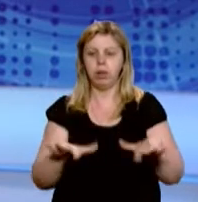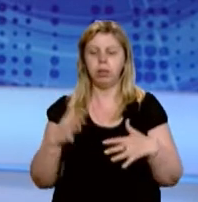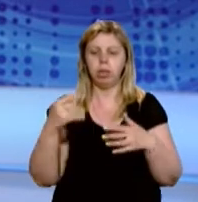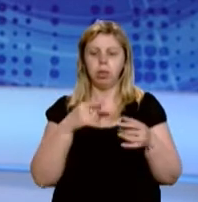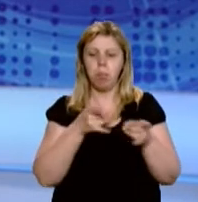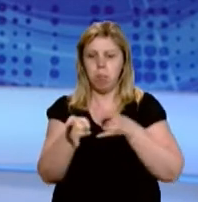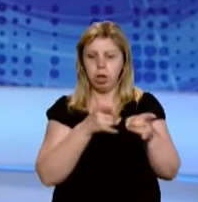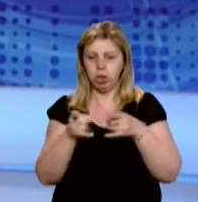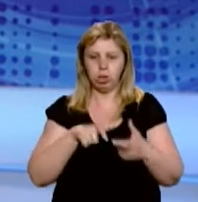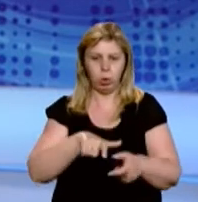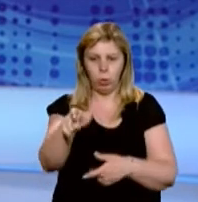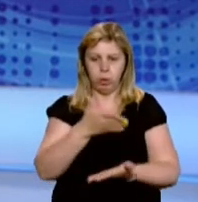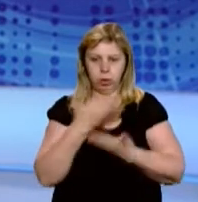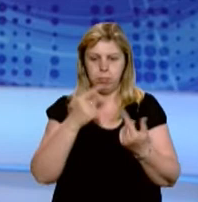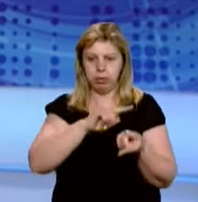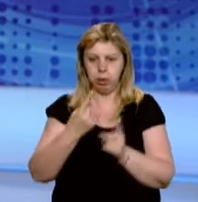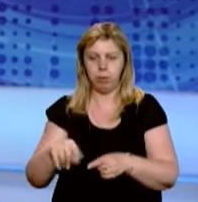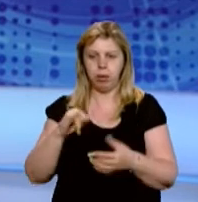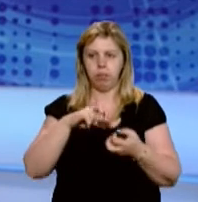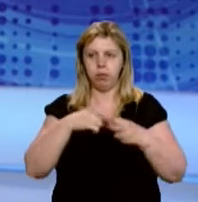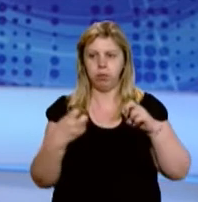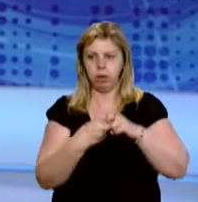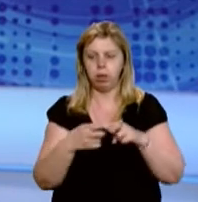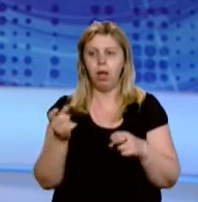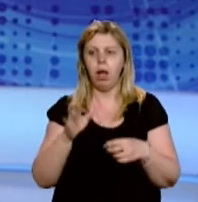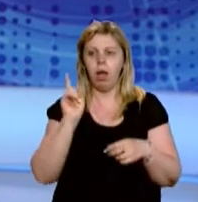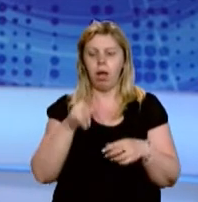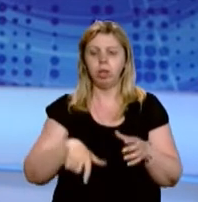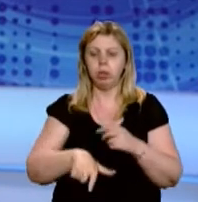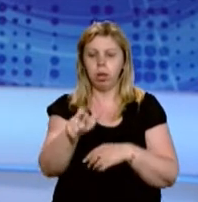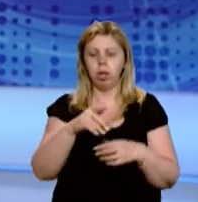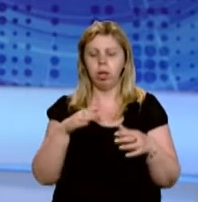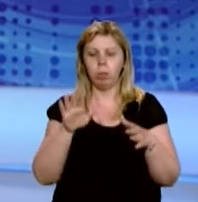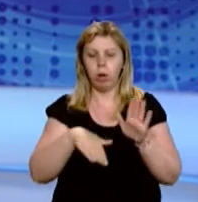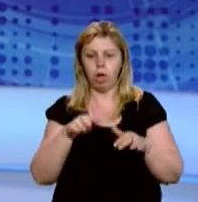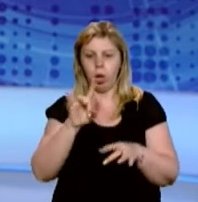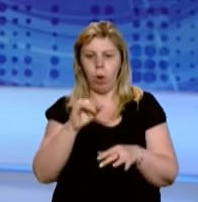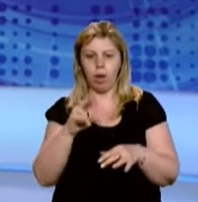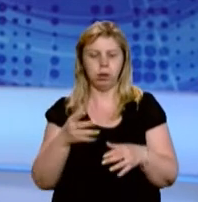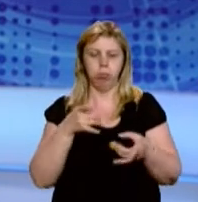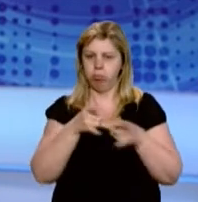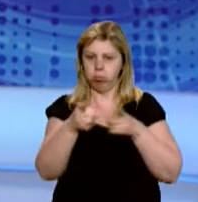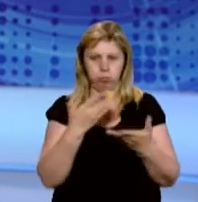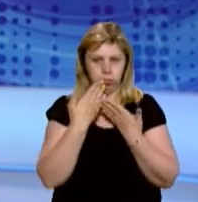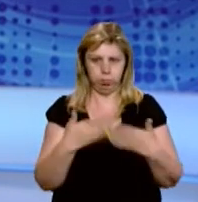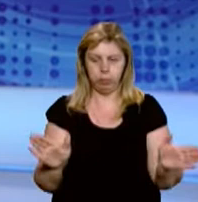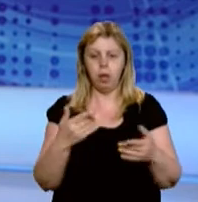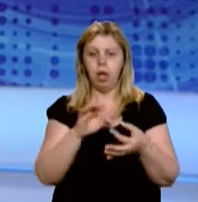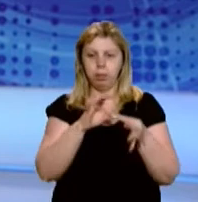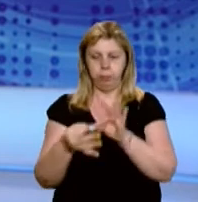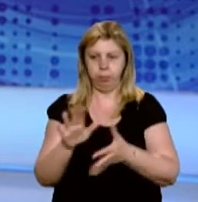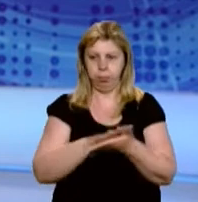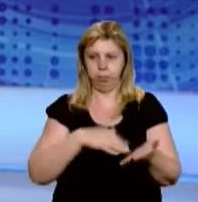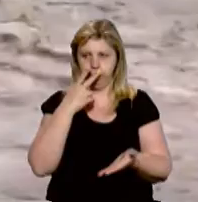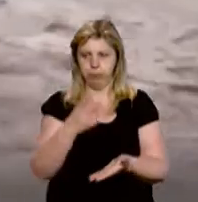транспортне сполучення між Закарпаттям та Івано-Франківщиною. А то шлях Мукачев-Рогатин став непроїзним. Докладніше –